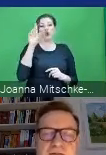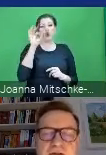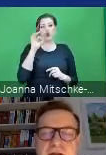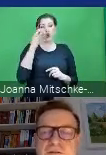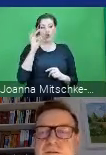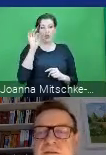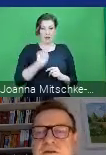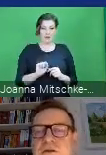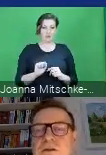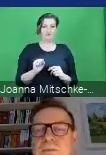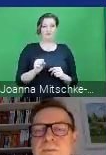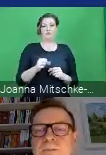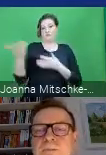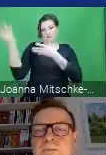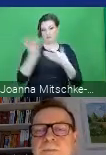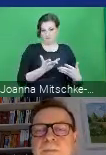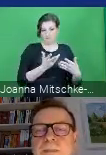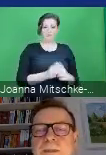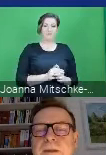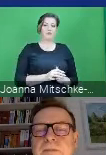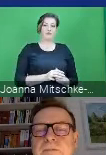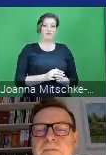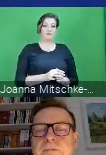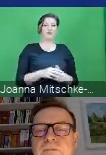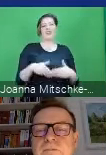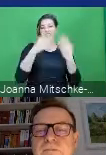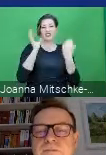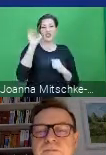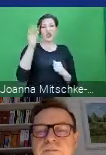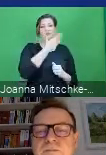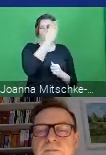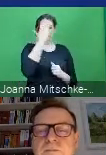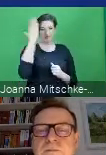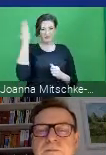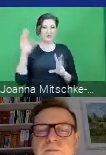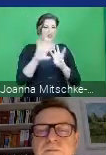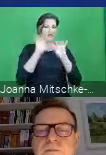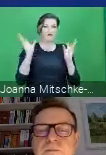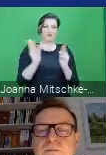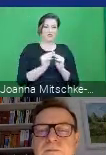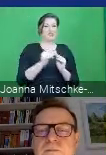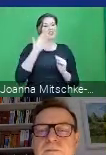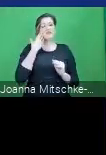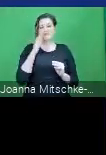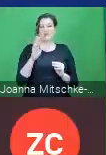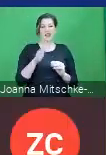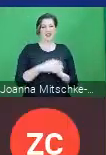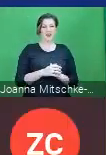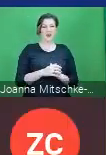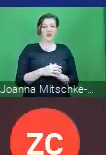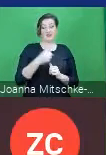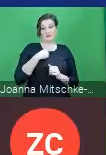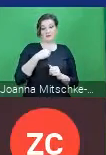tej ciekawej inicjatywy. Bardzo proszę. Dzień dobry, witam serdecznie wszystkich Państwa. Ja tutaj mam